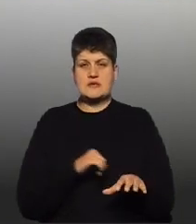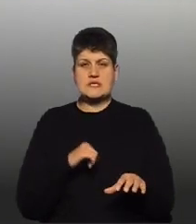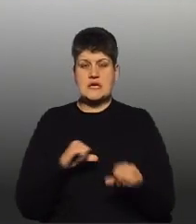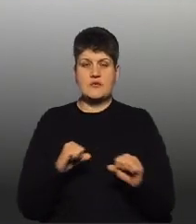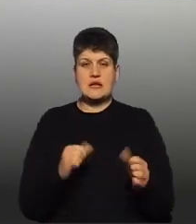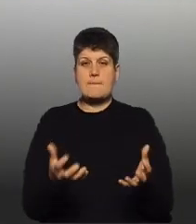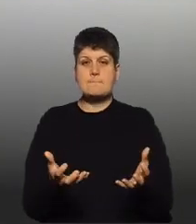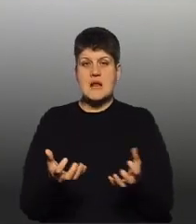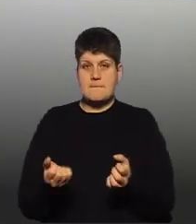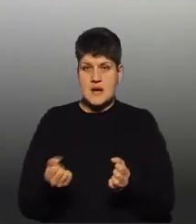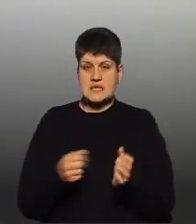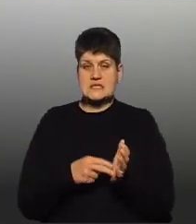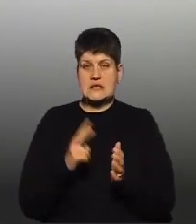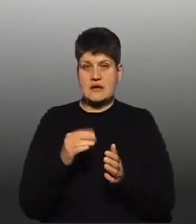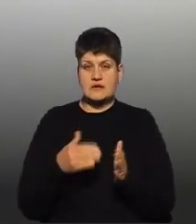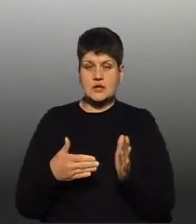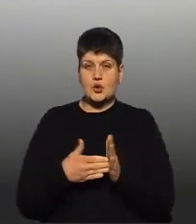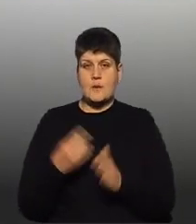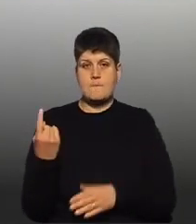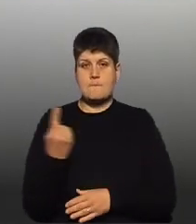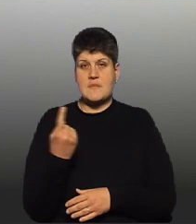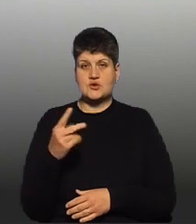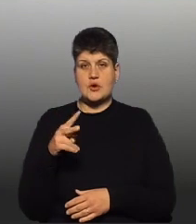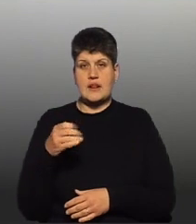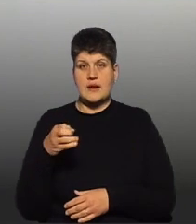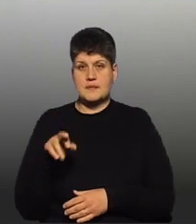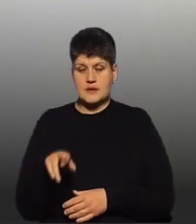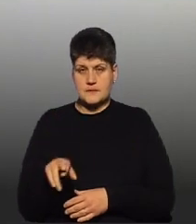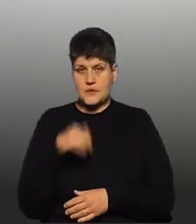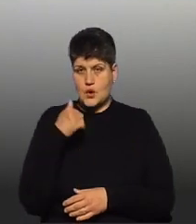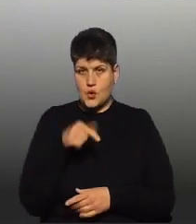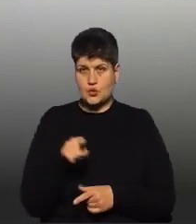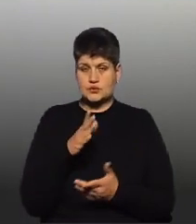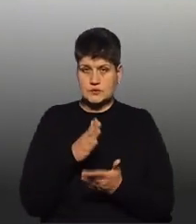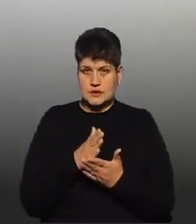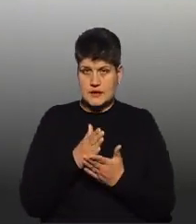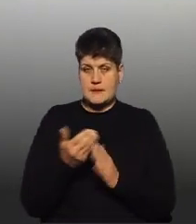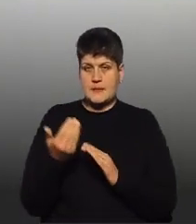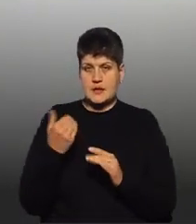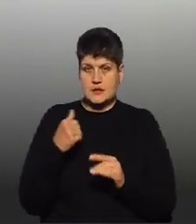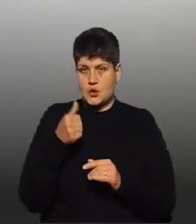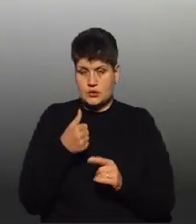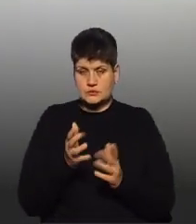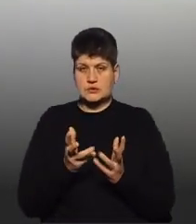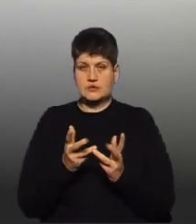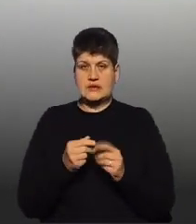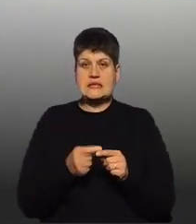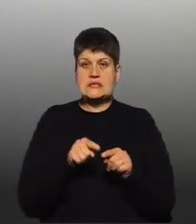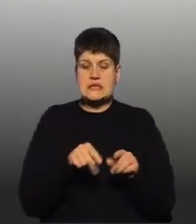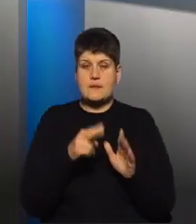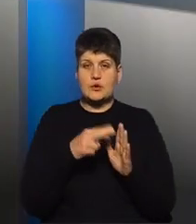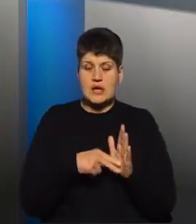ставки до 1 липня, року, що передує, року, якому буде нараховуватись цей податок, передають